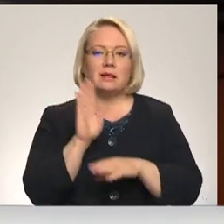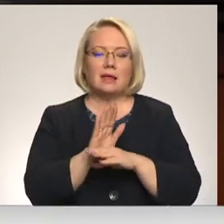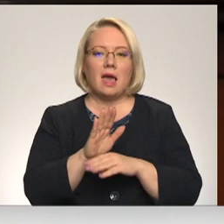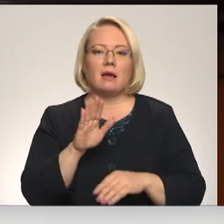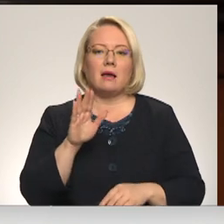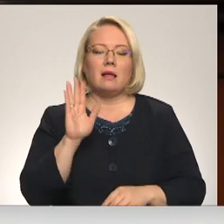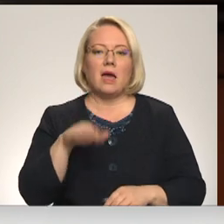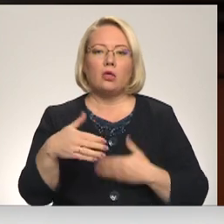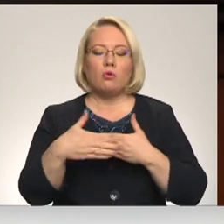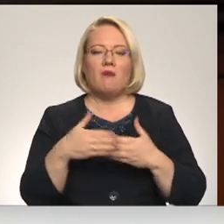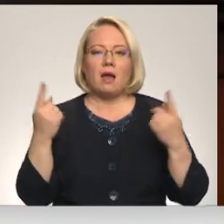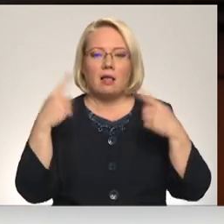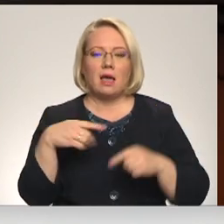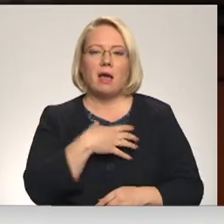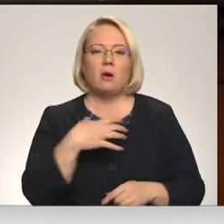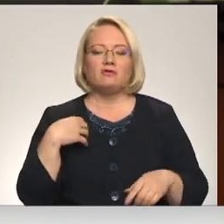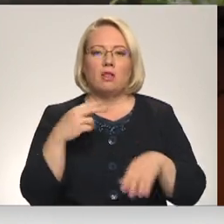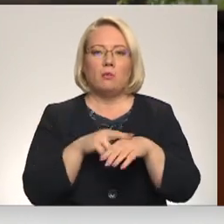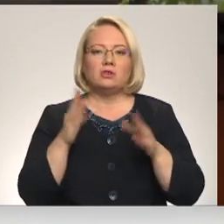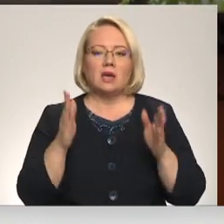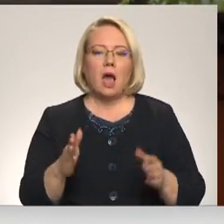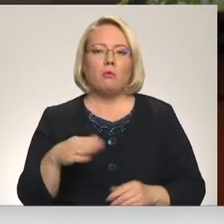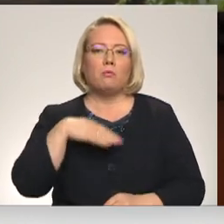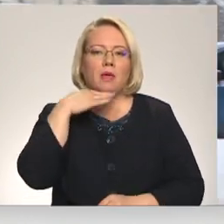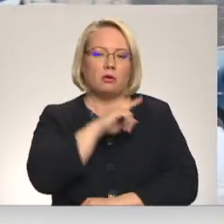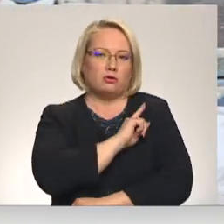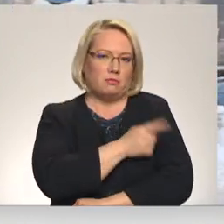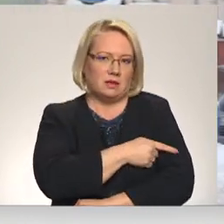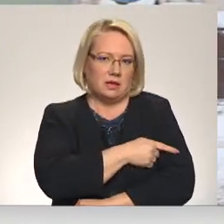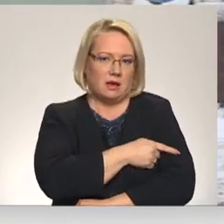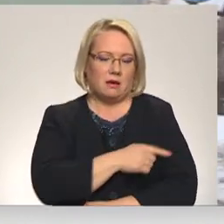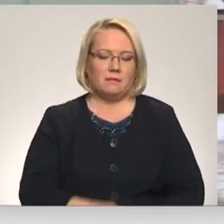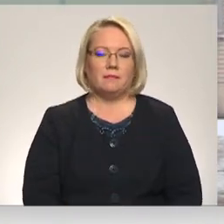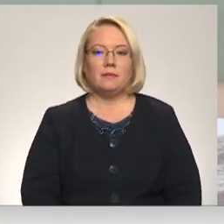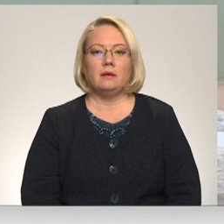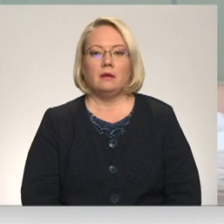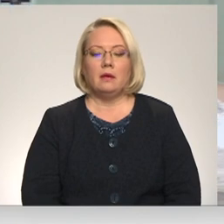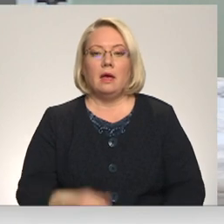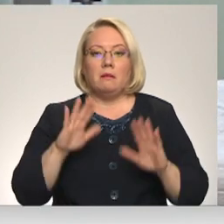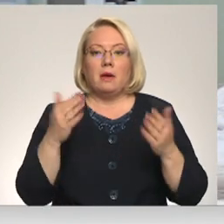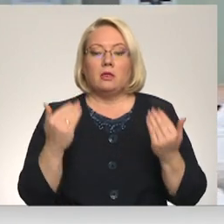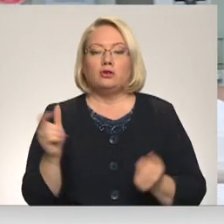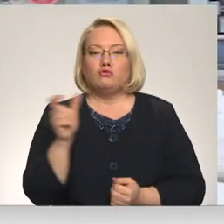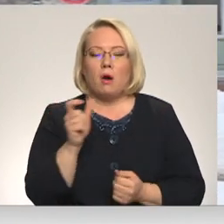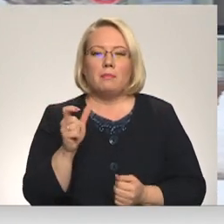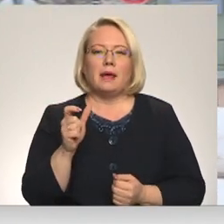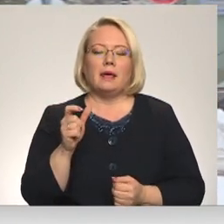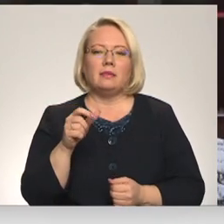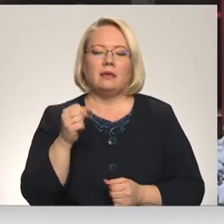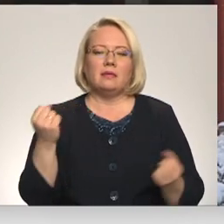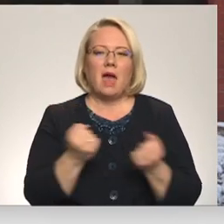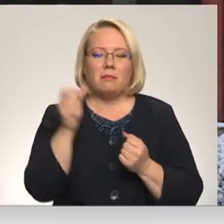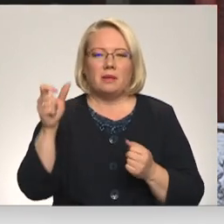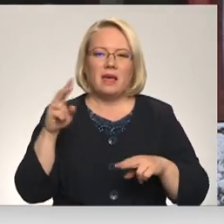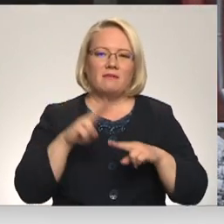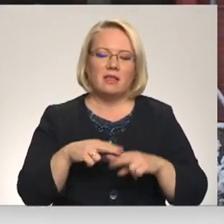tuvākajā laikā vajadzētu pašvaldības policijai būt pietiekoši spēcīgai visā novadā. Turklāt šobrīd štata vietas pašvaldības policijās